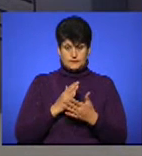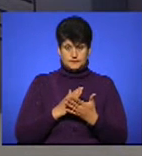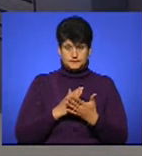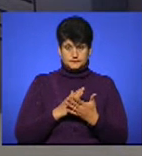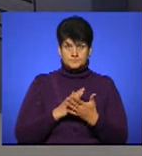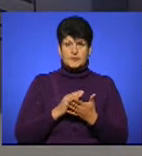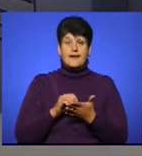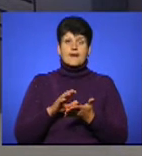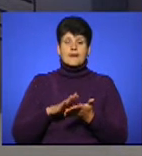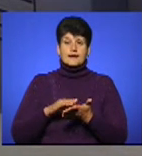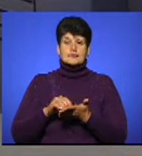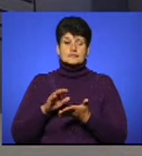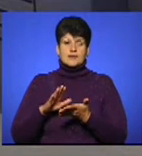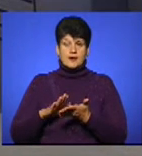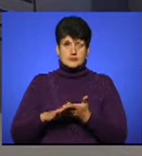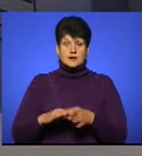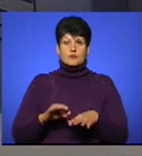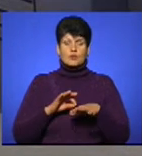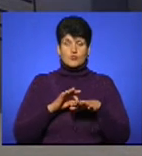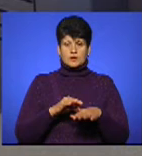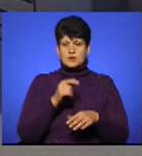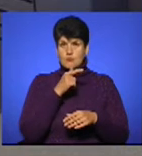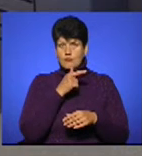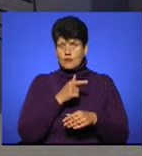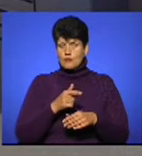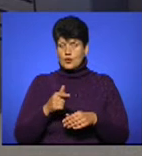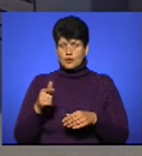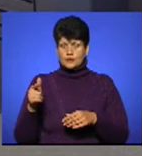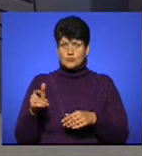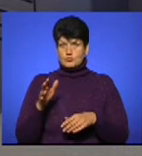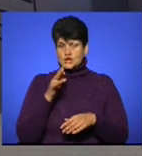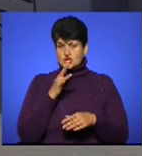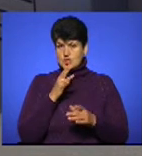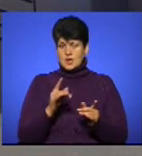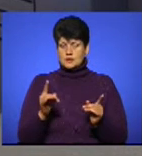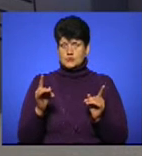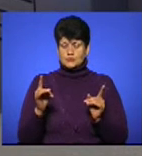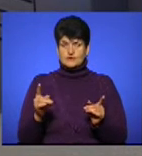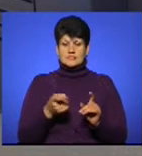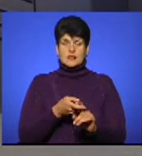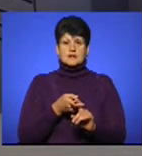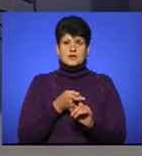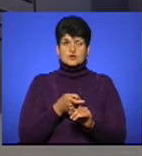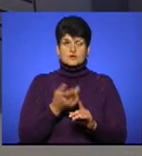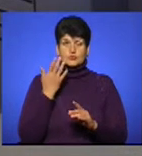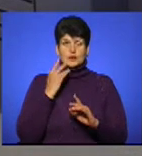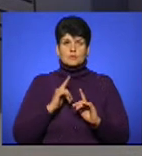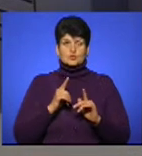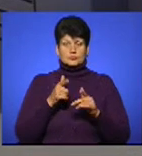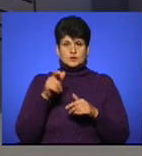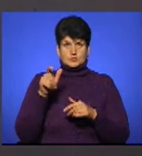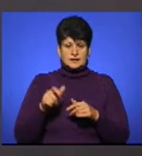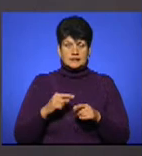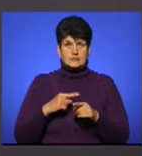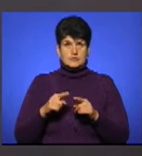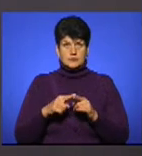що реєстрація здійснюється протягом часу, в залежності від поступлення термінових